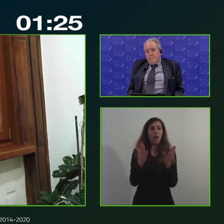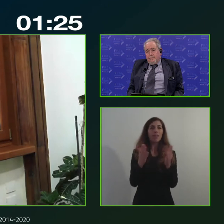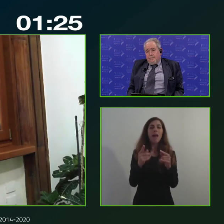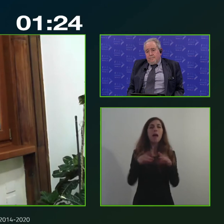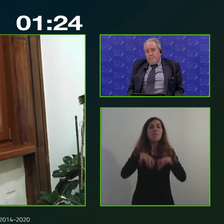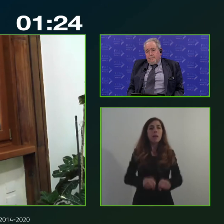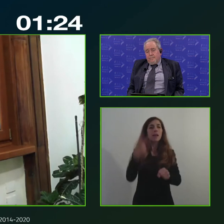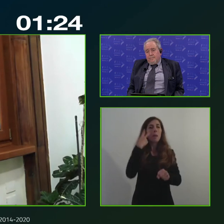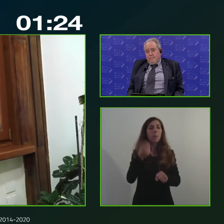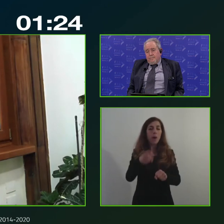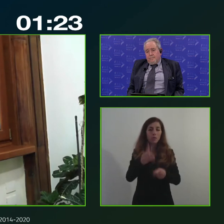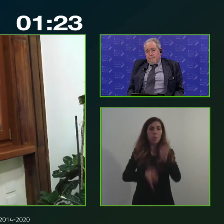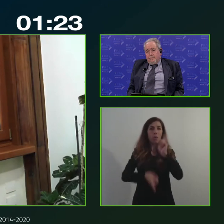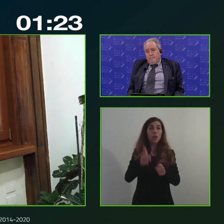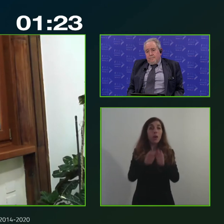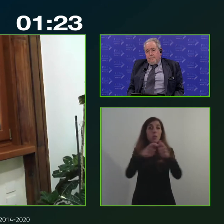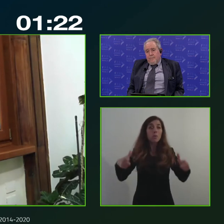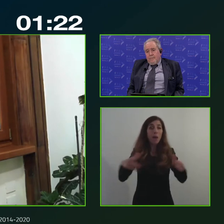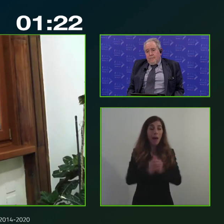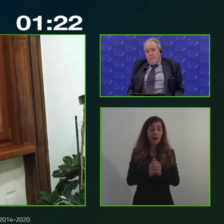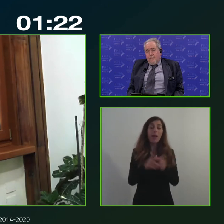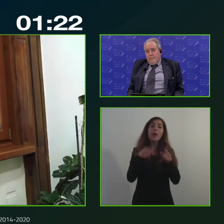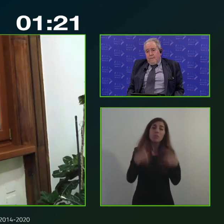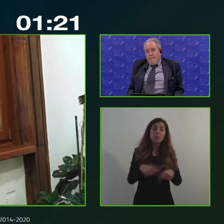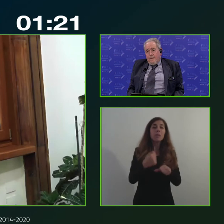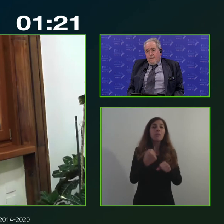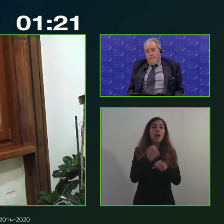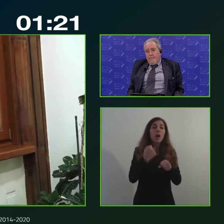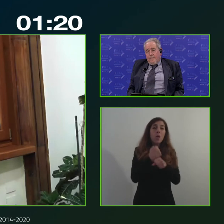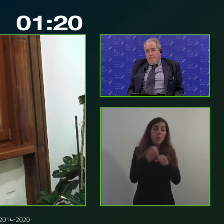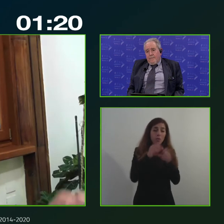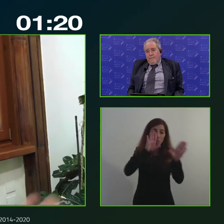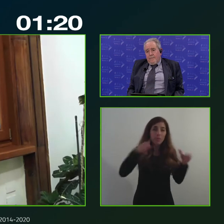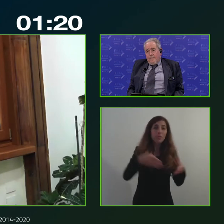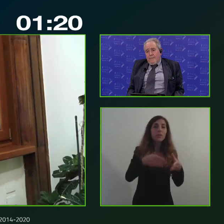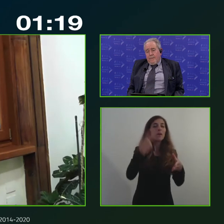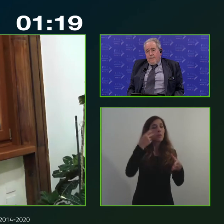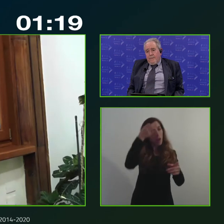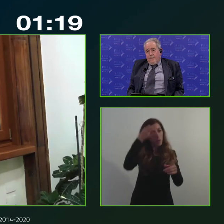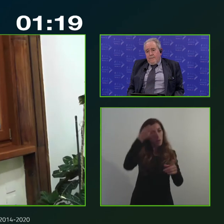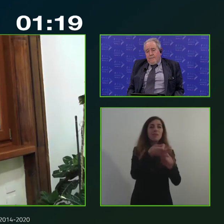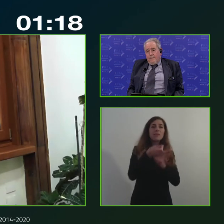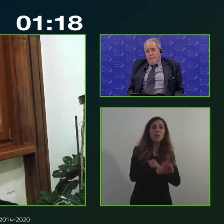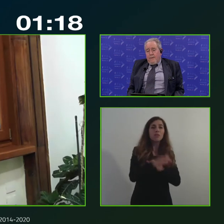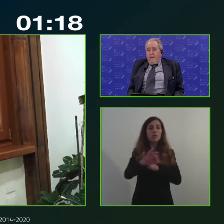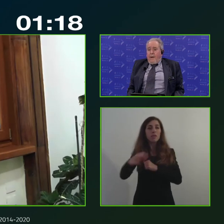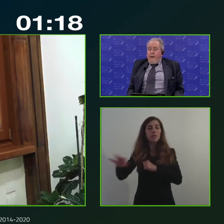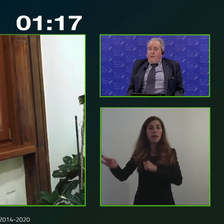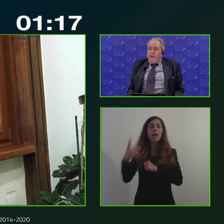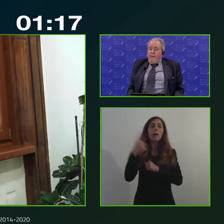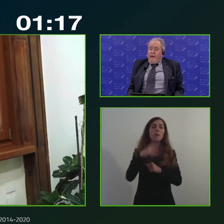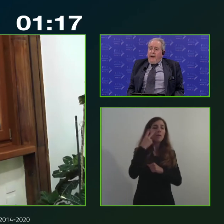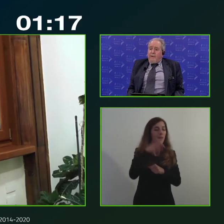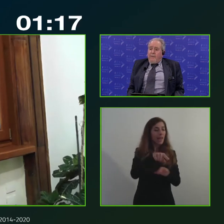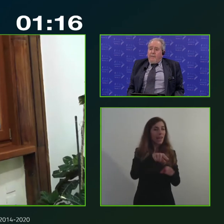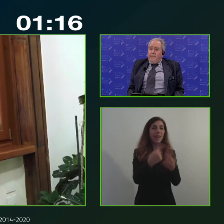officine che diciamo sono dedicate quindi a delle polisi specifiche dove mettono insieme le istituzioni ovviamente trattate